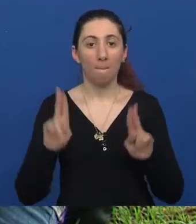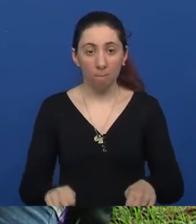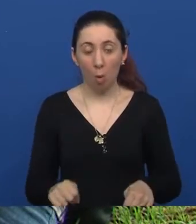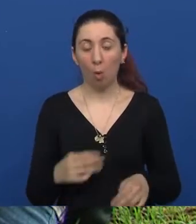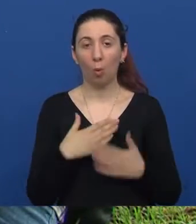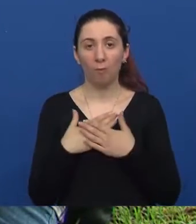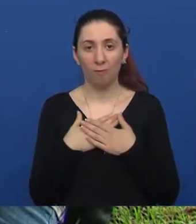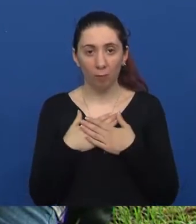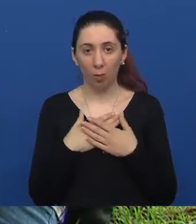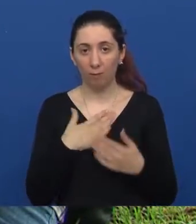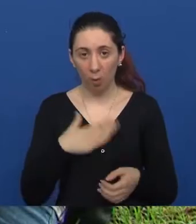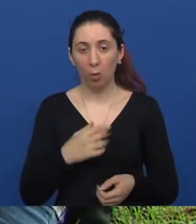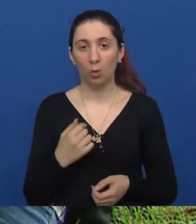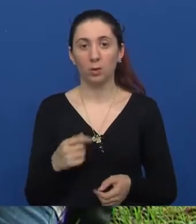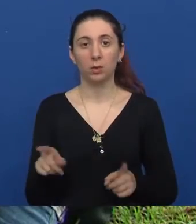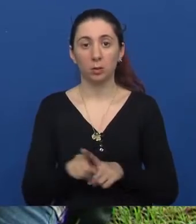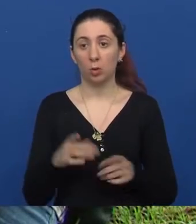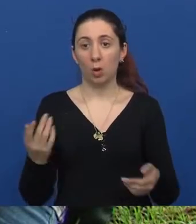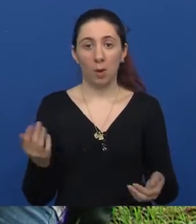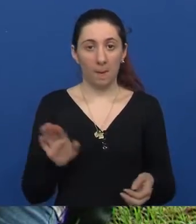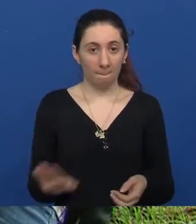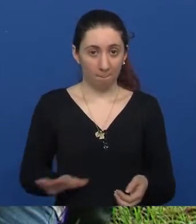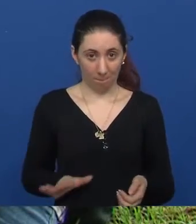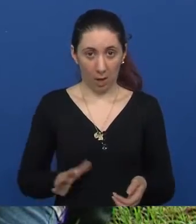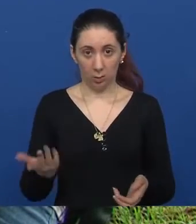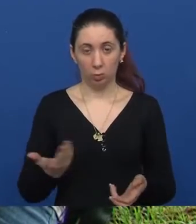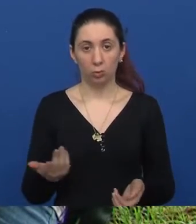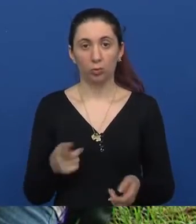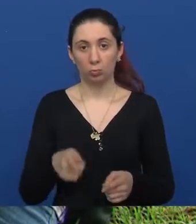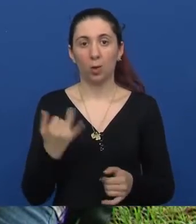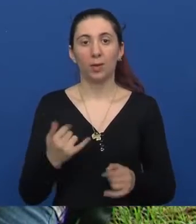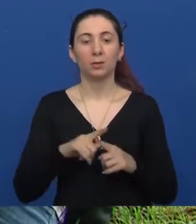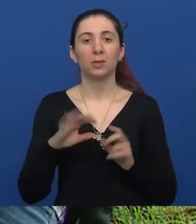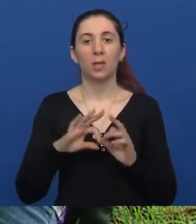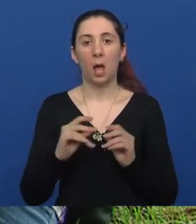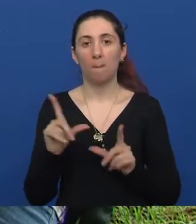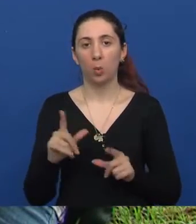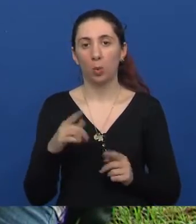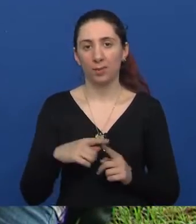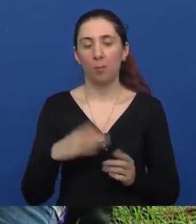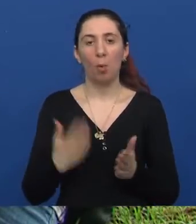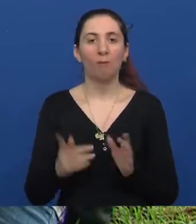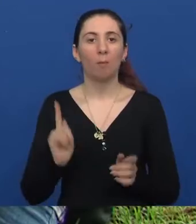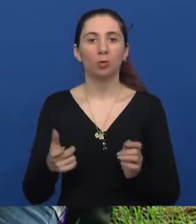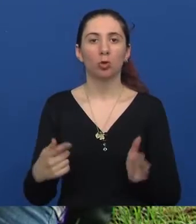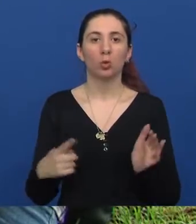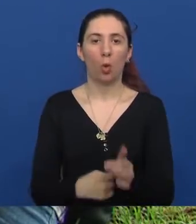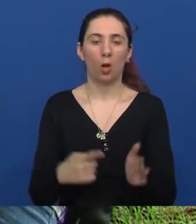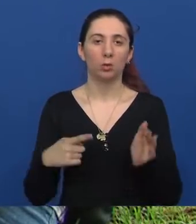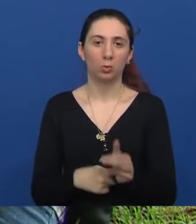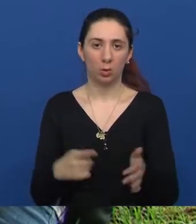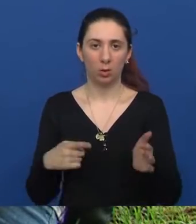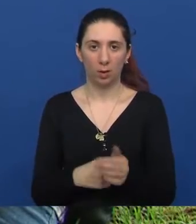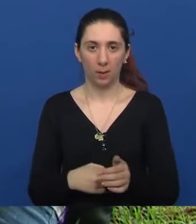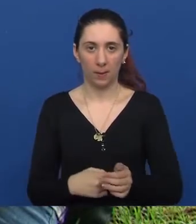biti voljen. Pa evo i majčinstvo, to je dan danas tabu tema. Uvijek nešto dokazuješ, uvijek. A imali